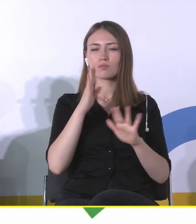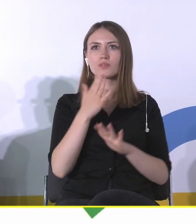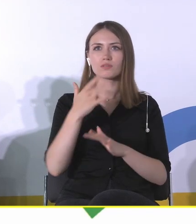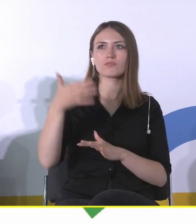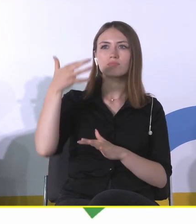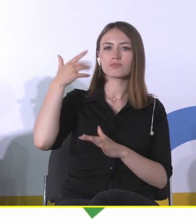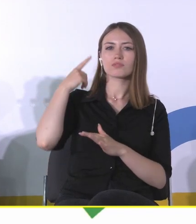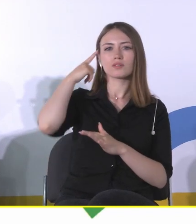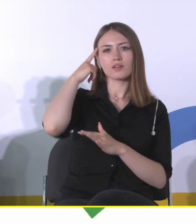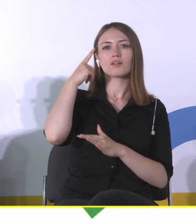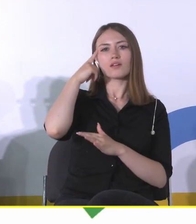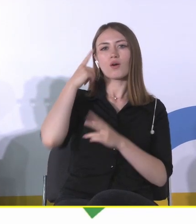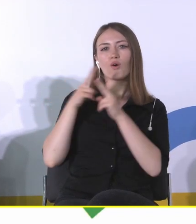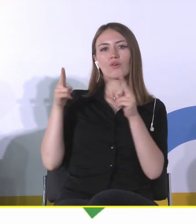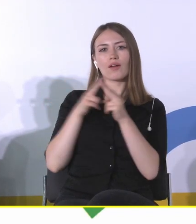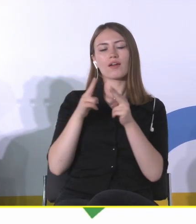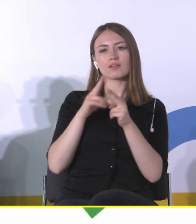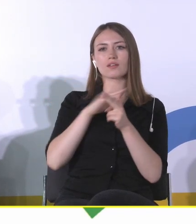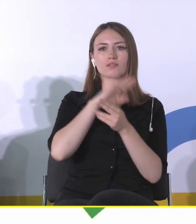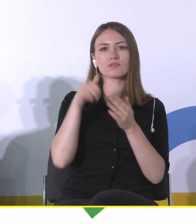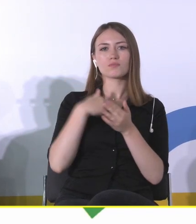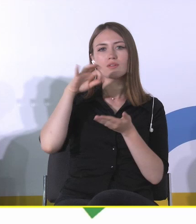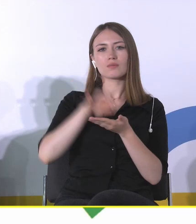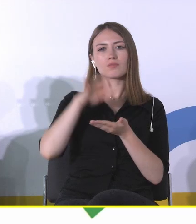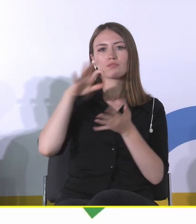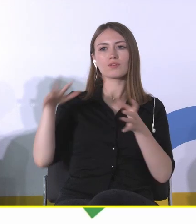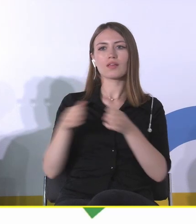okresów, no to podejrzewam, że znajdziemy pytania.